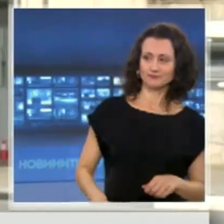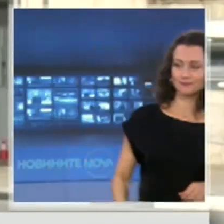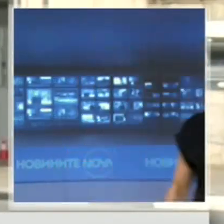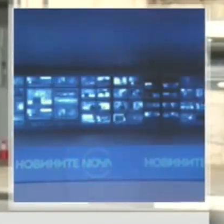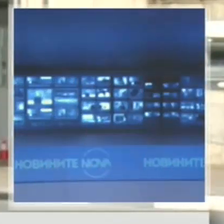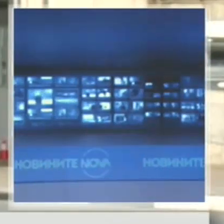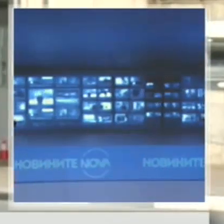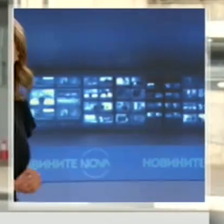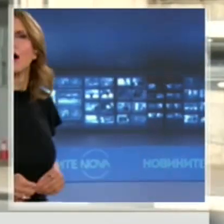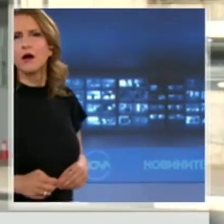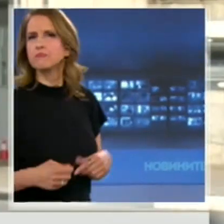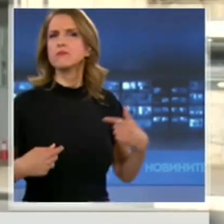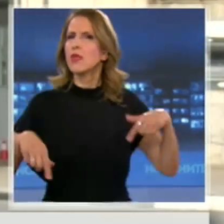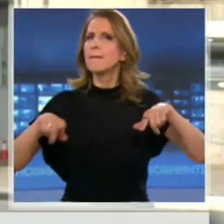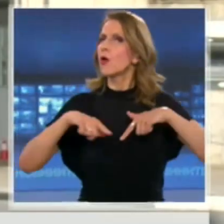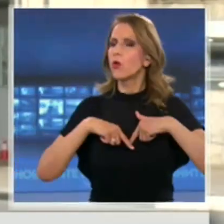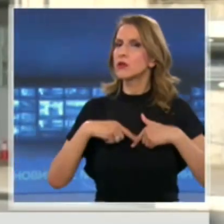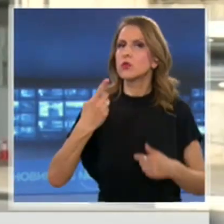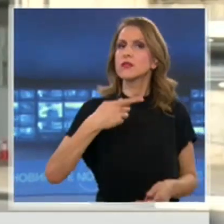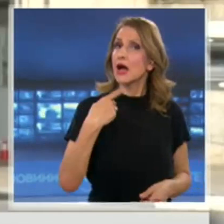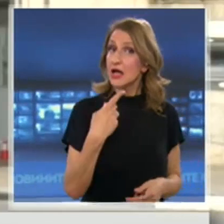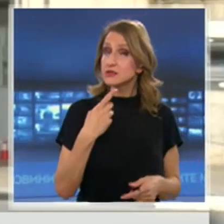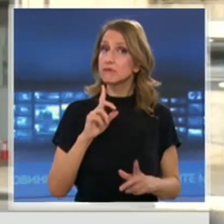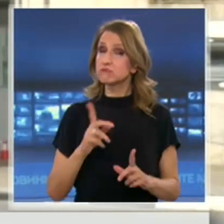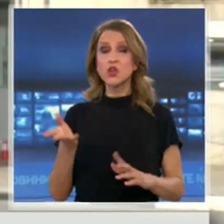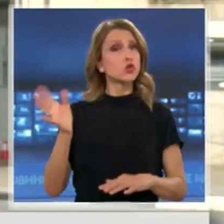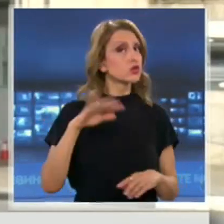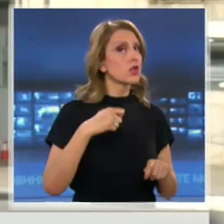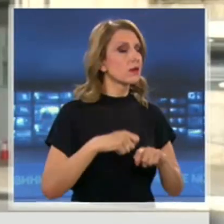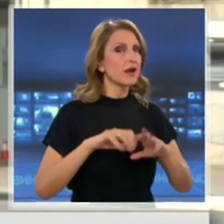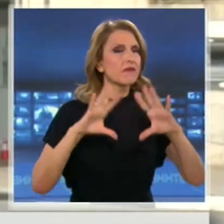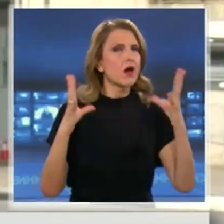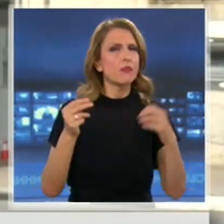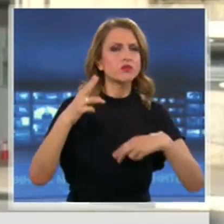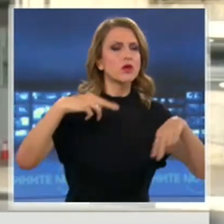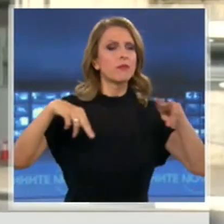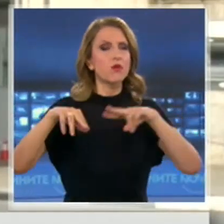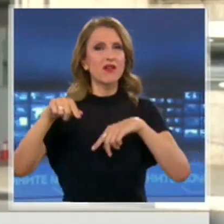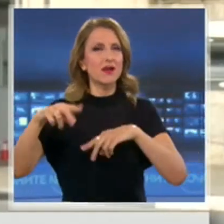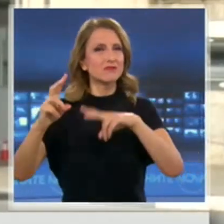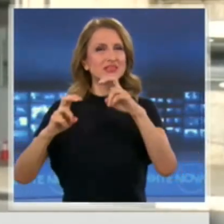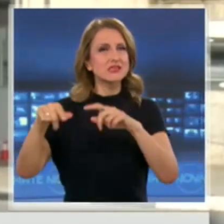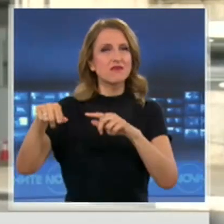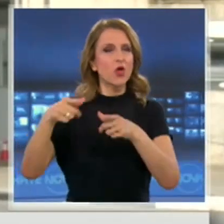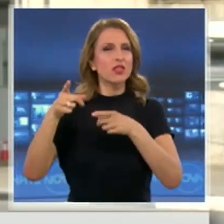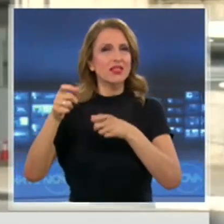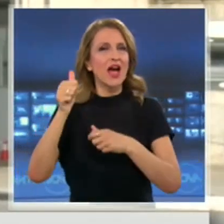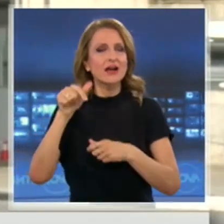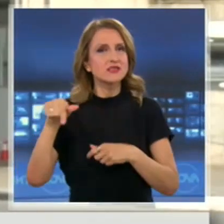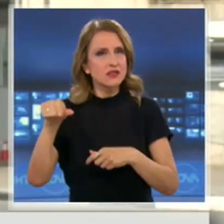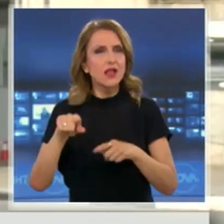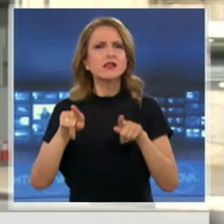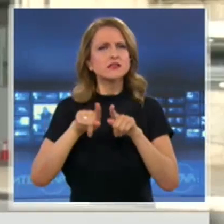Прокуратурата заяви, че ще образува обща проверка на арсенал. Престои провеждането и на разпити, както и назначаването на много